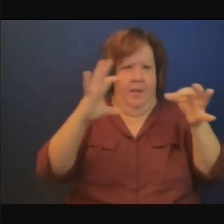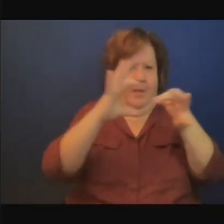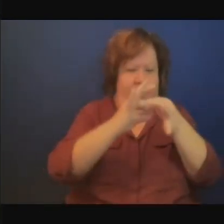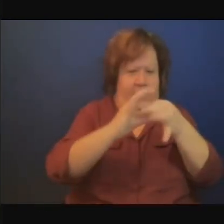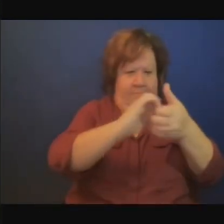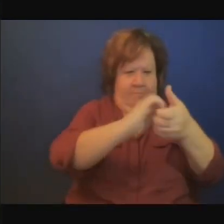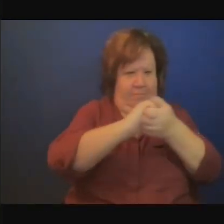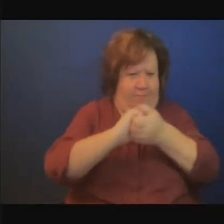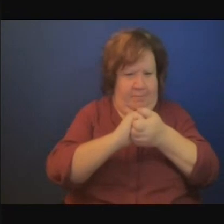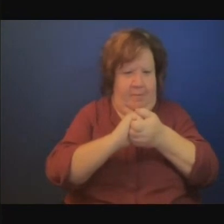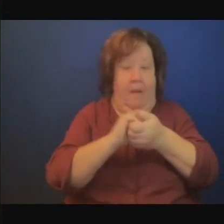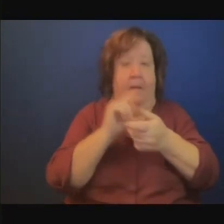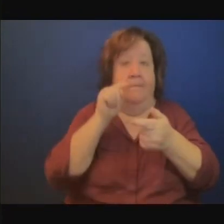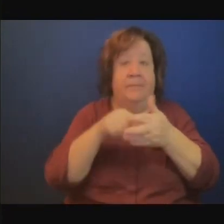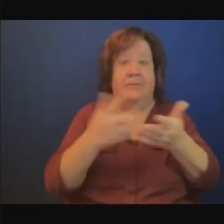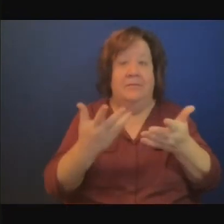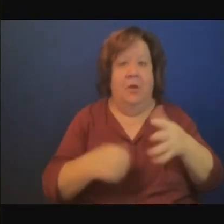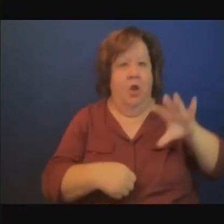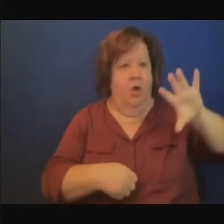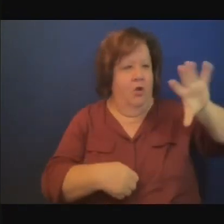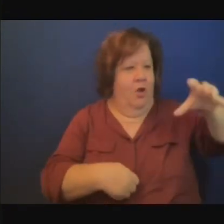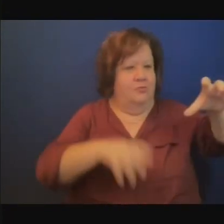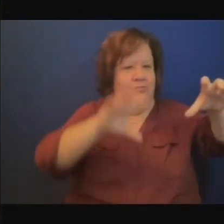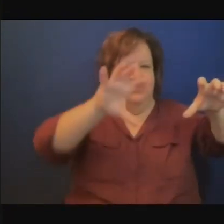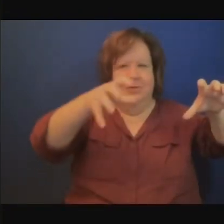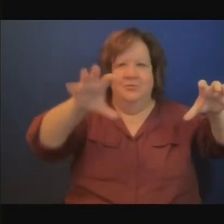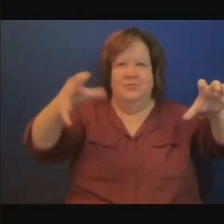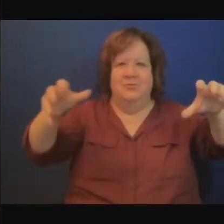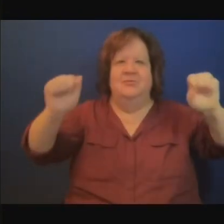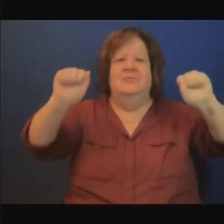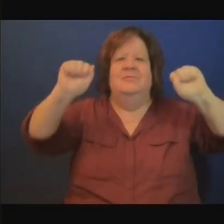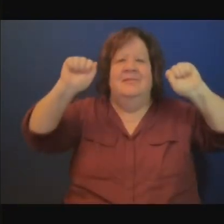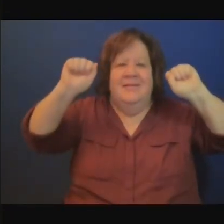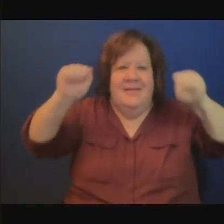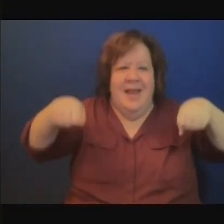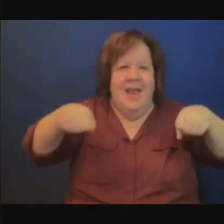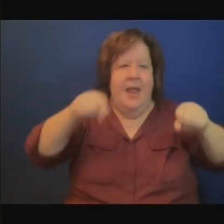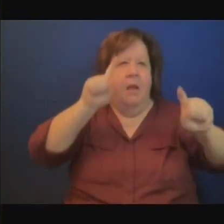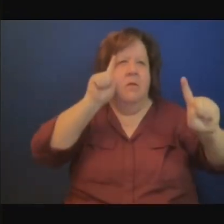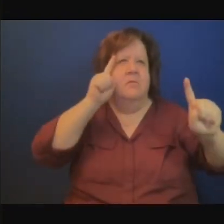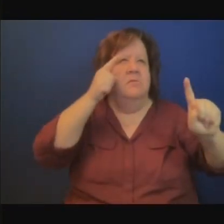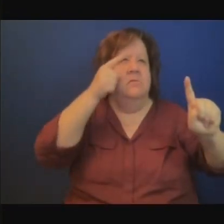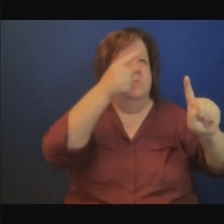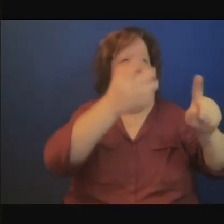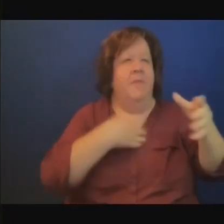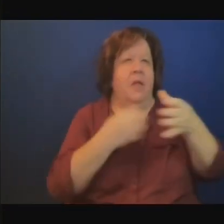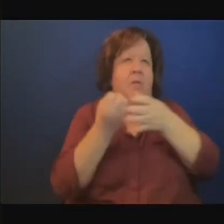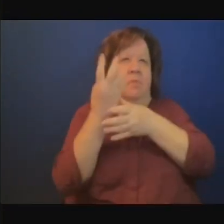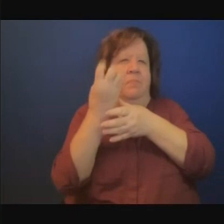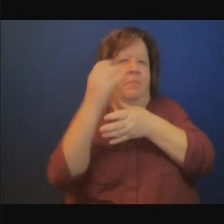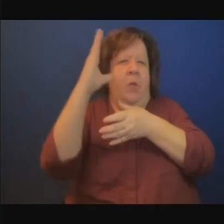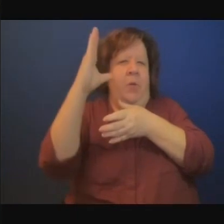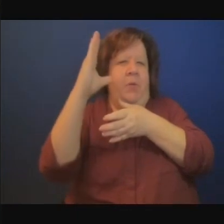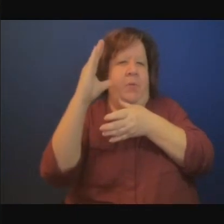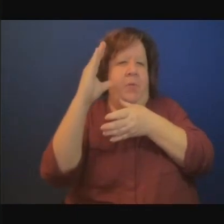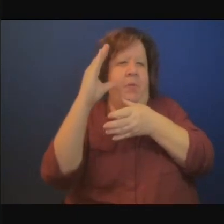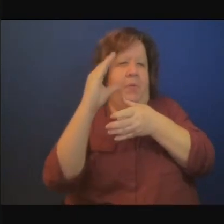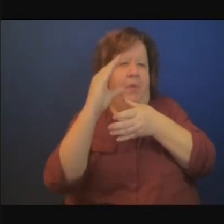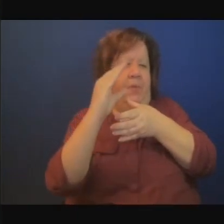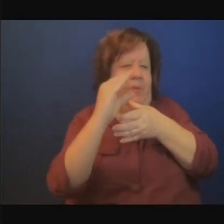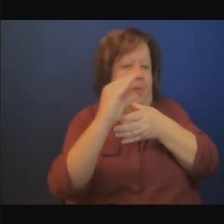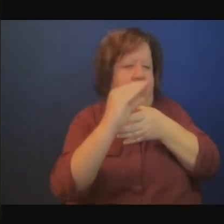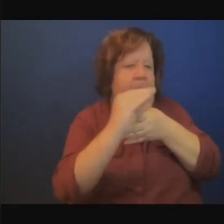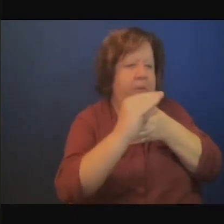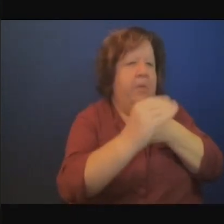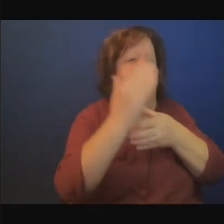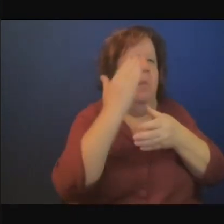d'arriver à des projections de réduction des émissions de gaz à effet de serre sur une période donnée et ensuite ils